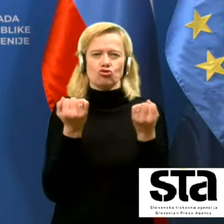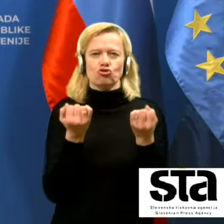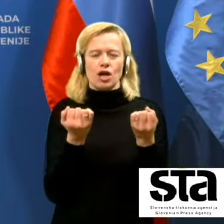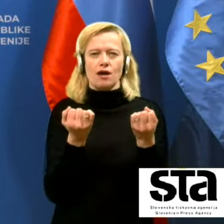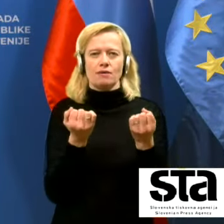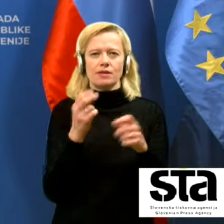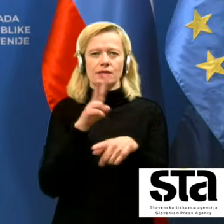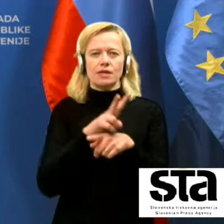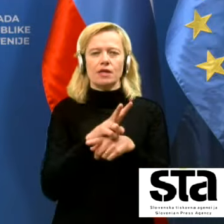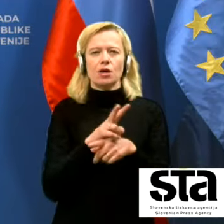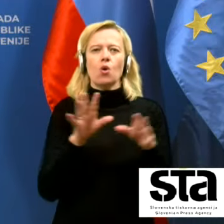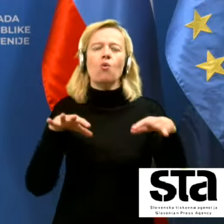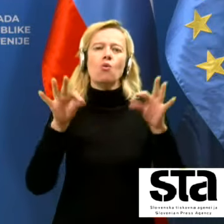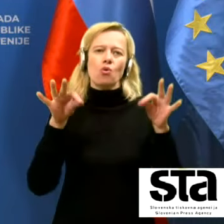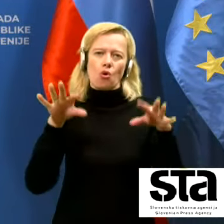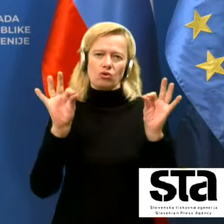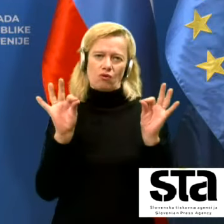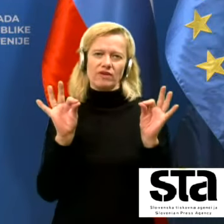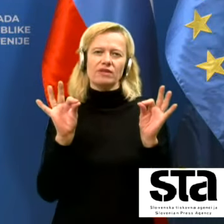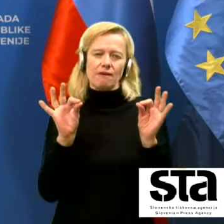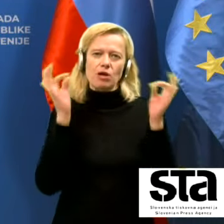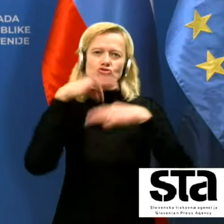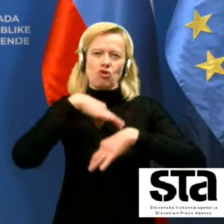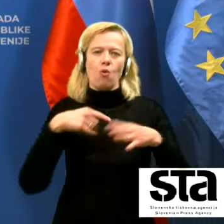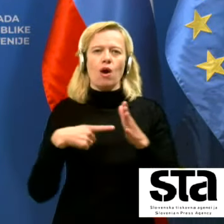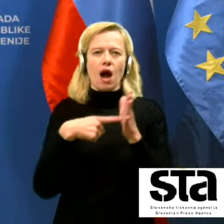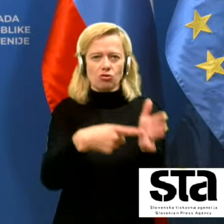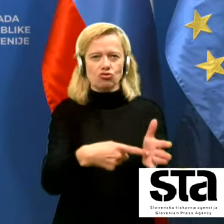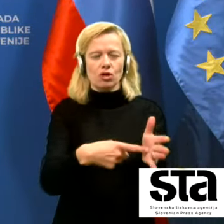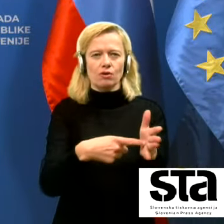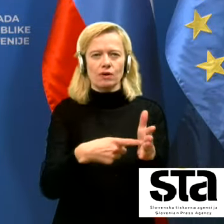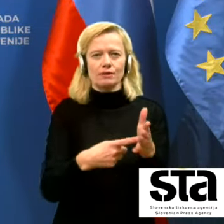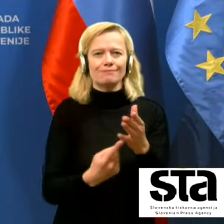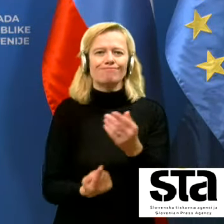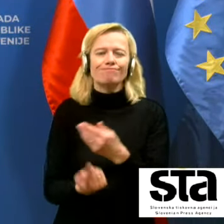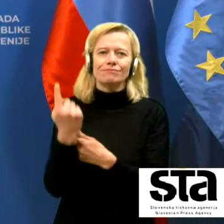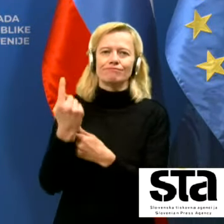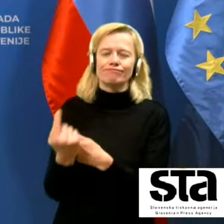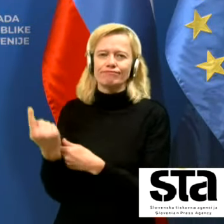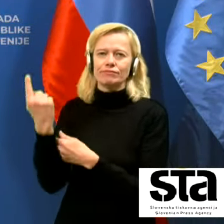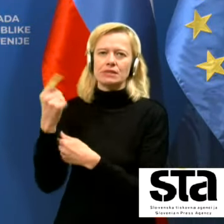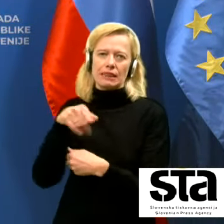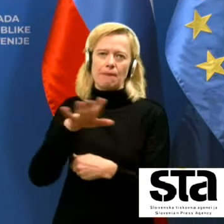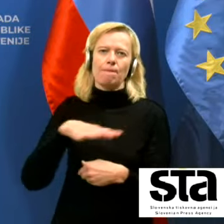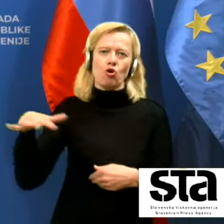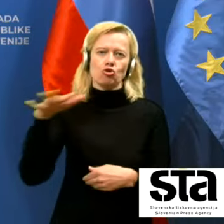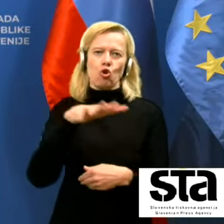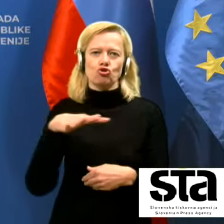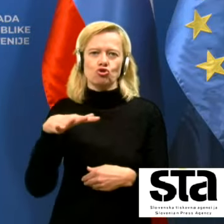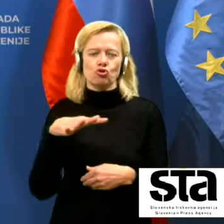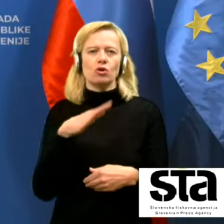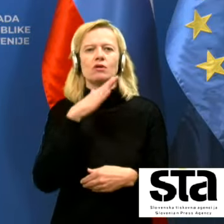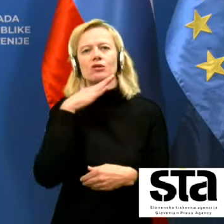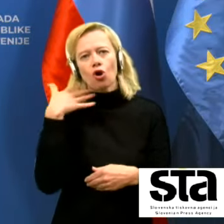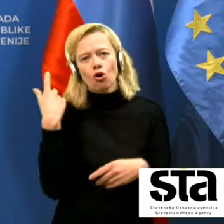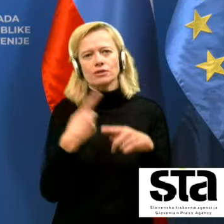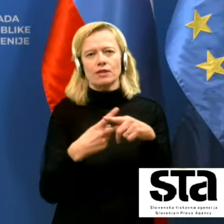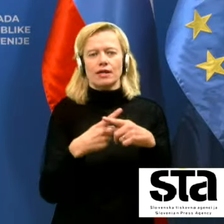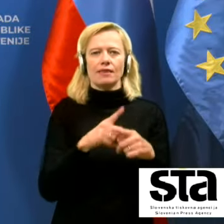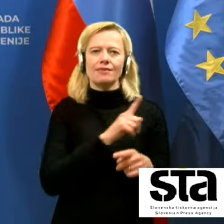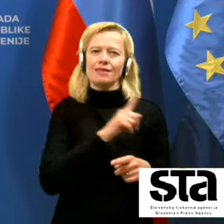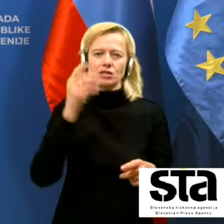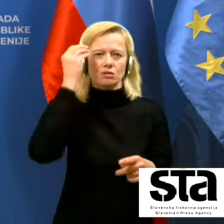ugotovitve žal kažejo, da prihaja tudi na tem področju do dosti krat tudi do